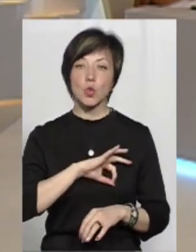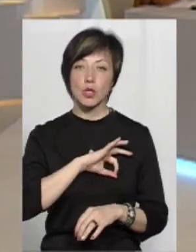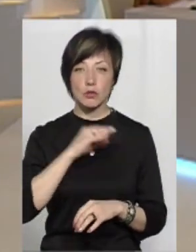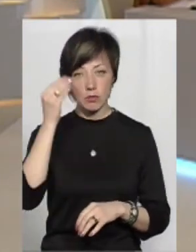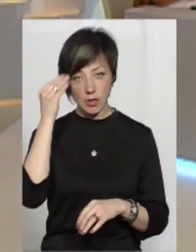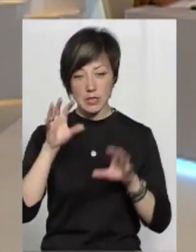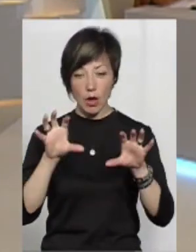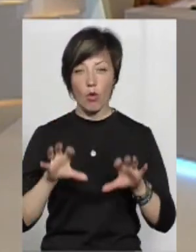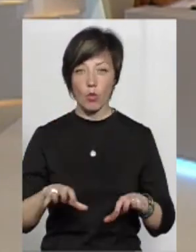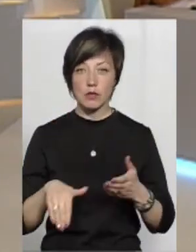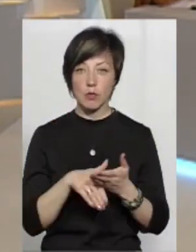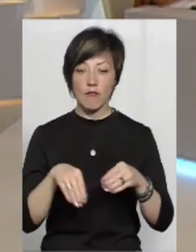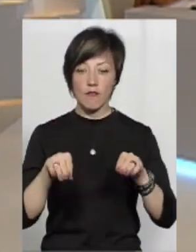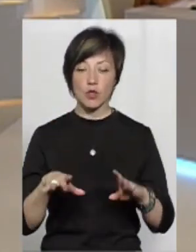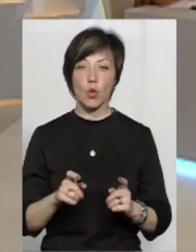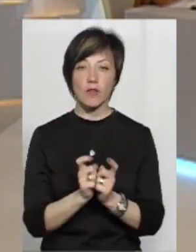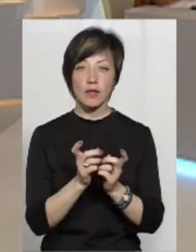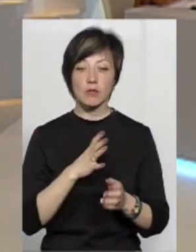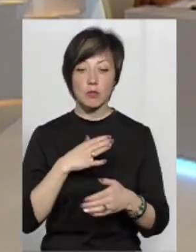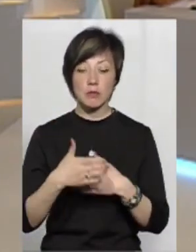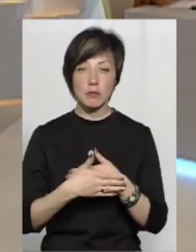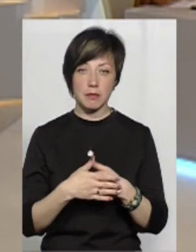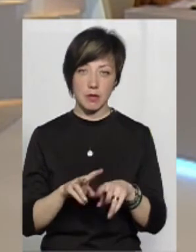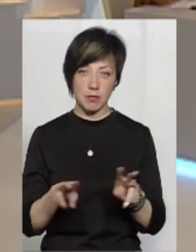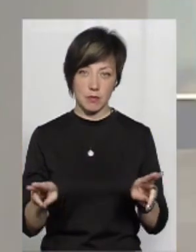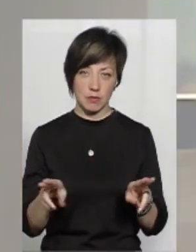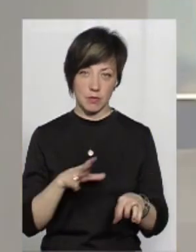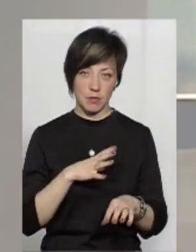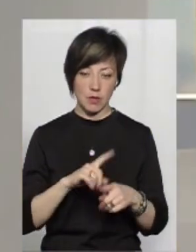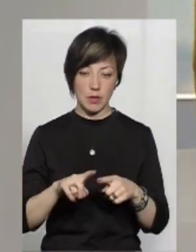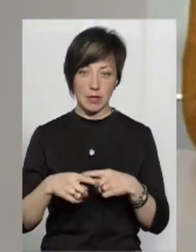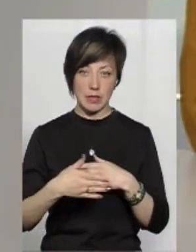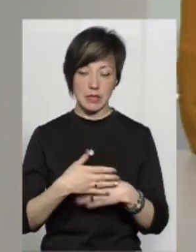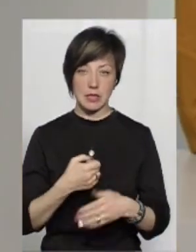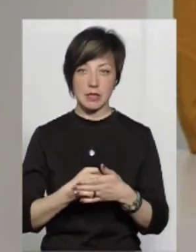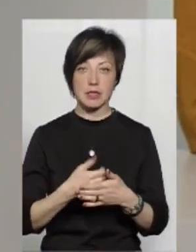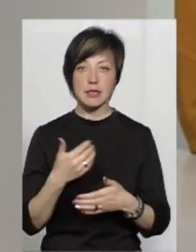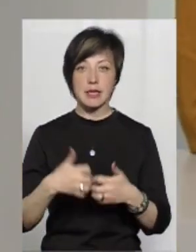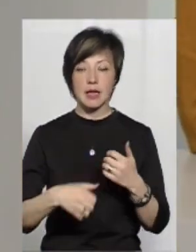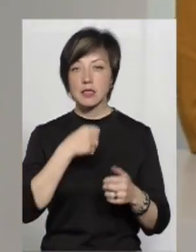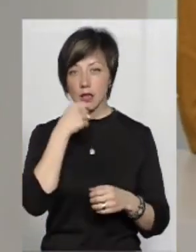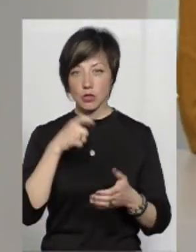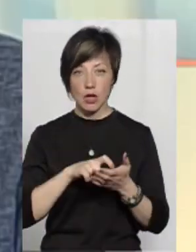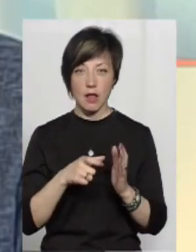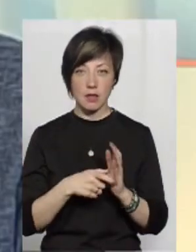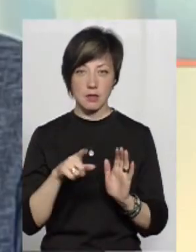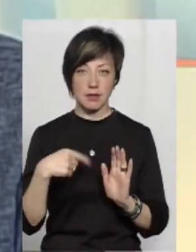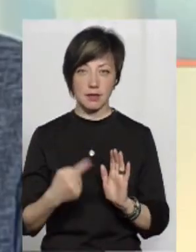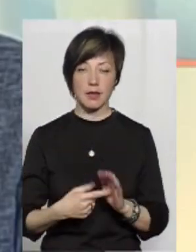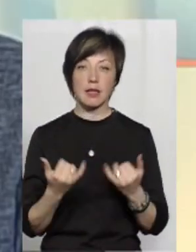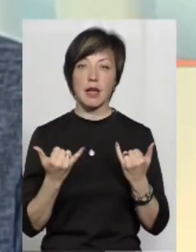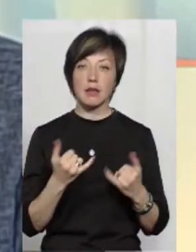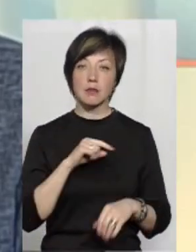спосіб можна вирішити конфлікт, що от назрівав або подібний конфлікт, який назріває серед старшокласників? Ну, наразі